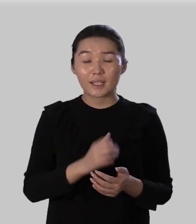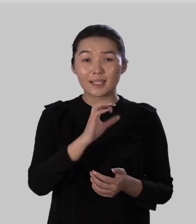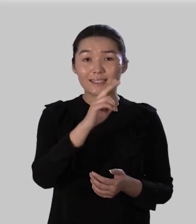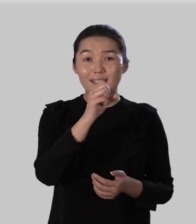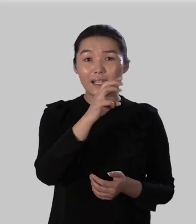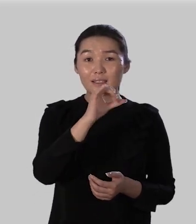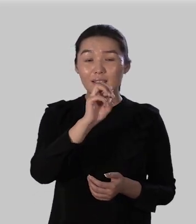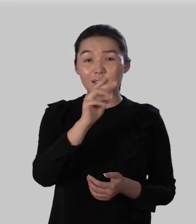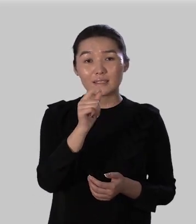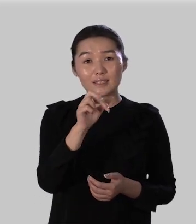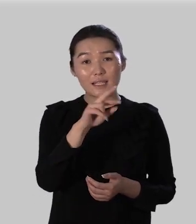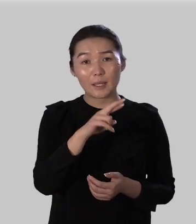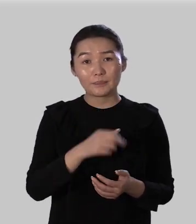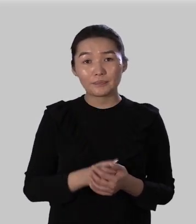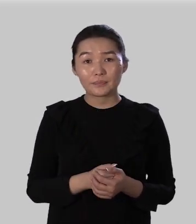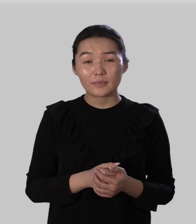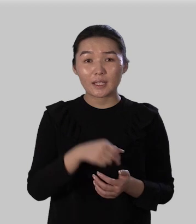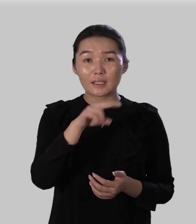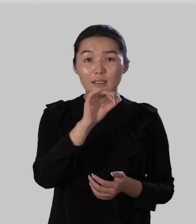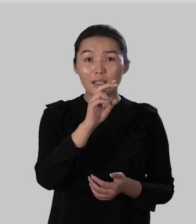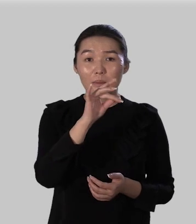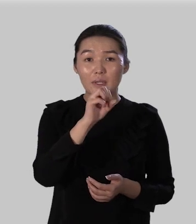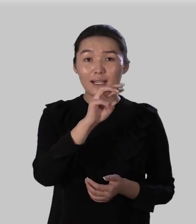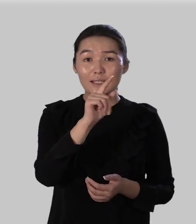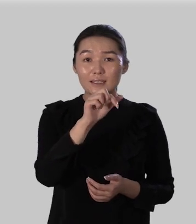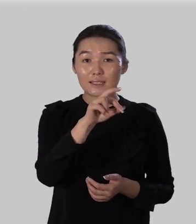скатиться добраться